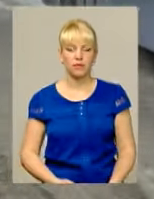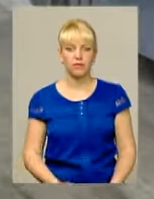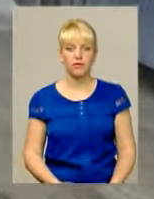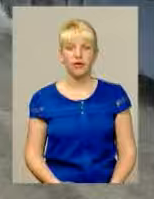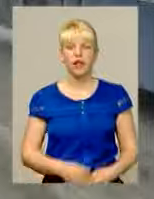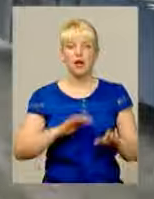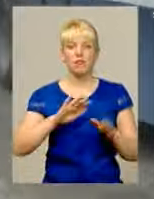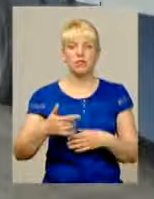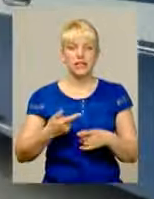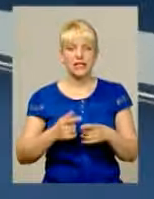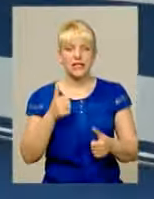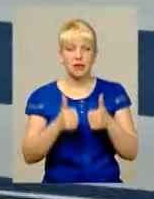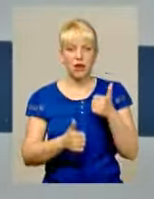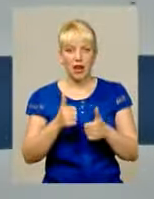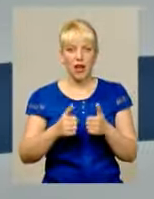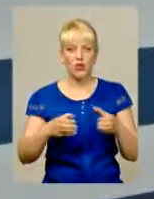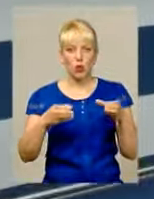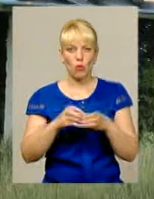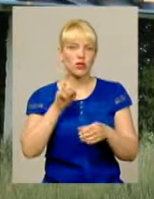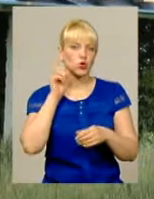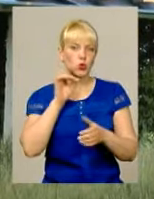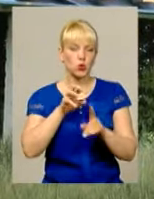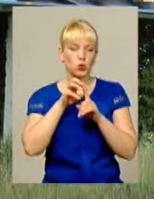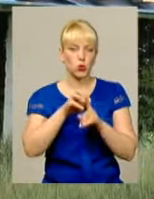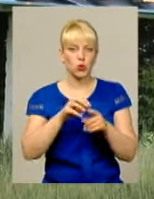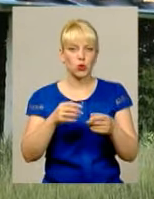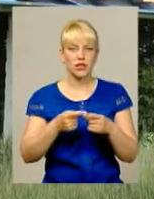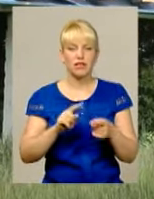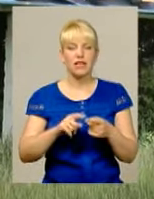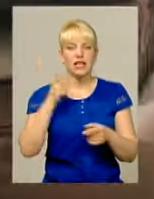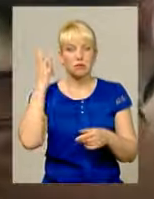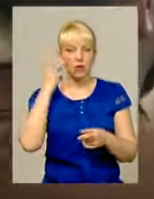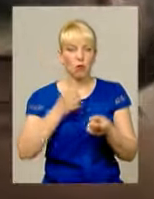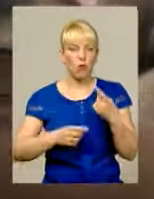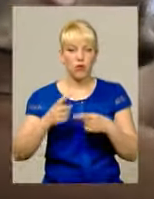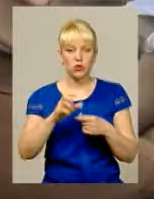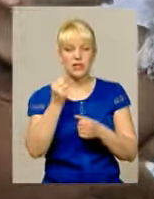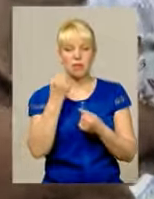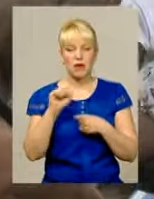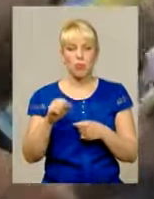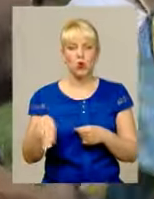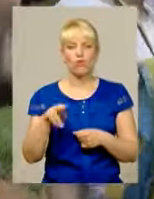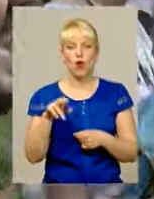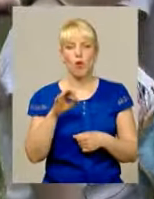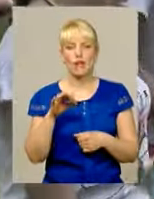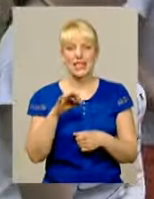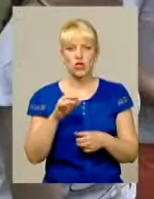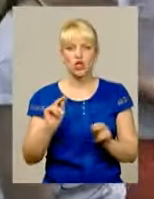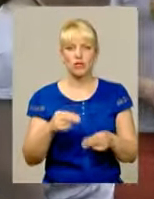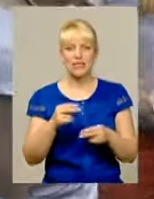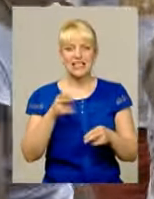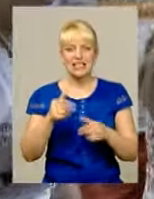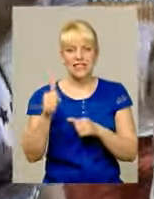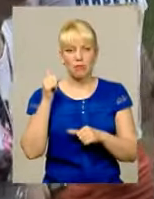Після виснажливих змагань команда юних туристів «Штурм» з Хмельницького повернулася з перемогою в обласному чемпіонаті залишивши